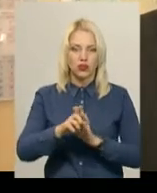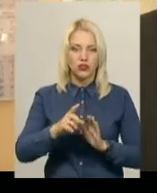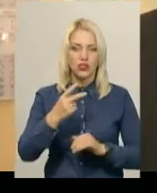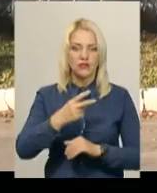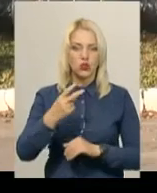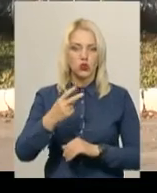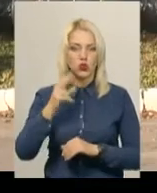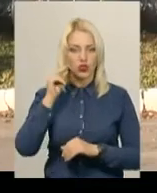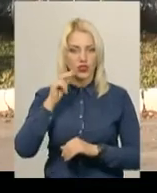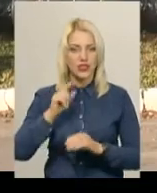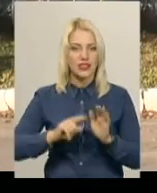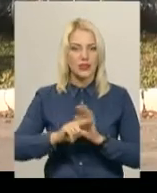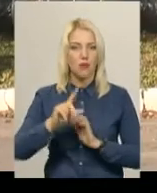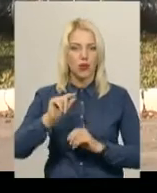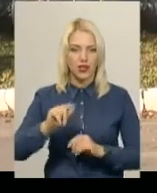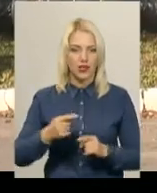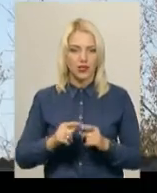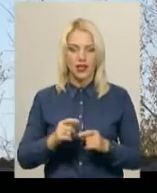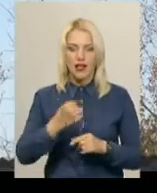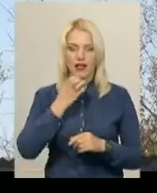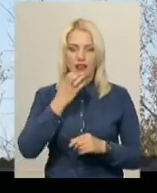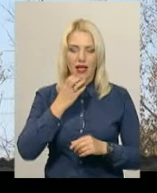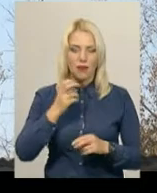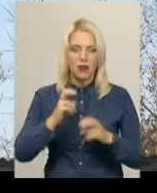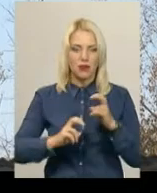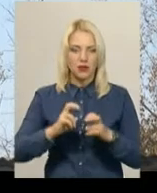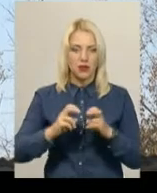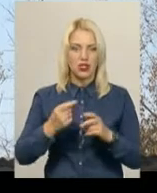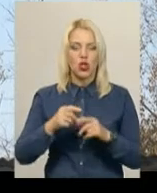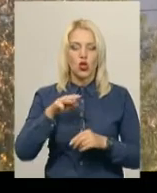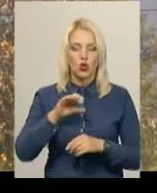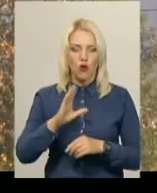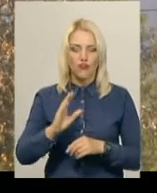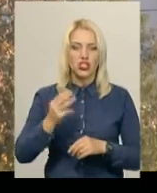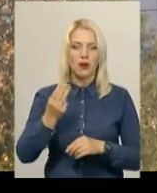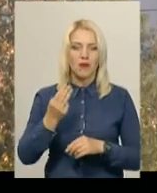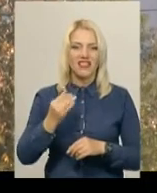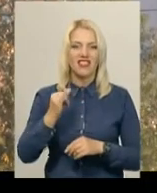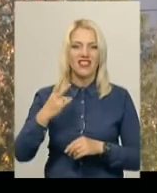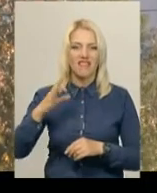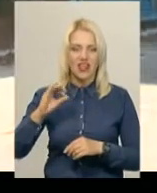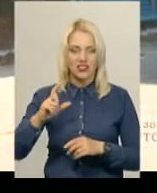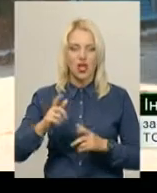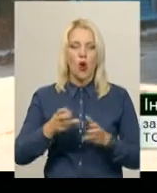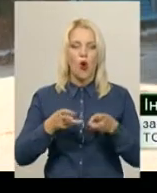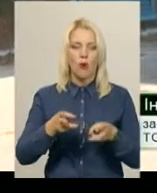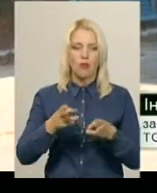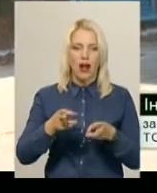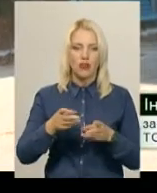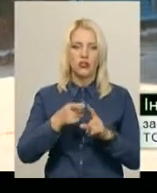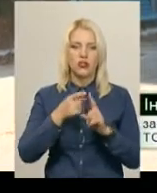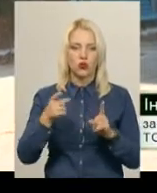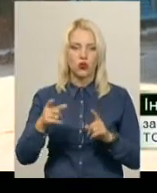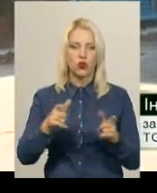тобто з понеділка. Теплорозподійне підприємство «Тов Шепетівка Енергоінвест» каже заступниця директора до опалювального сезону готове. Підприємство